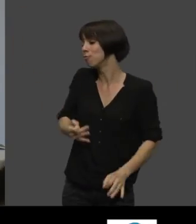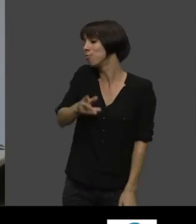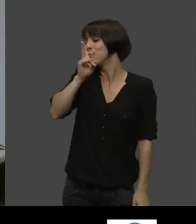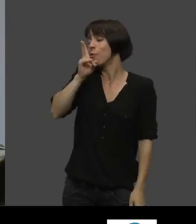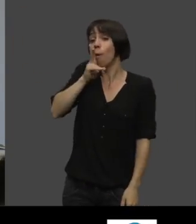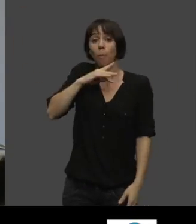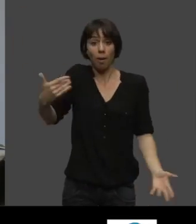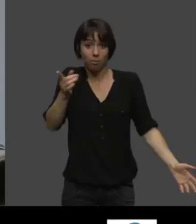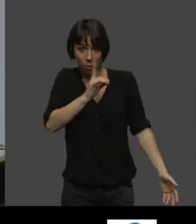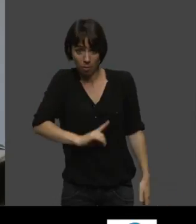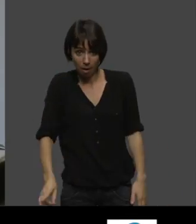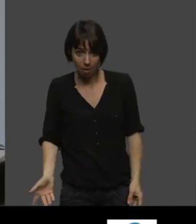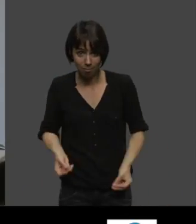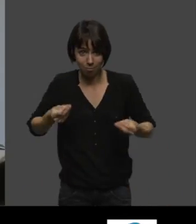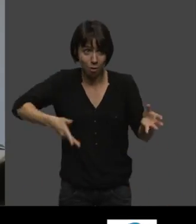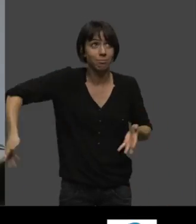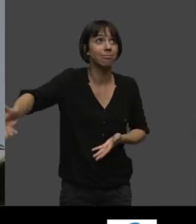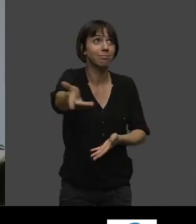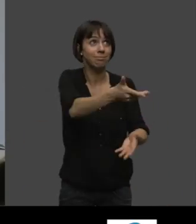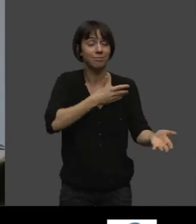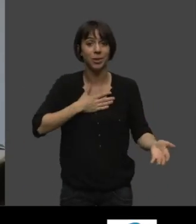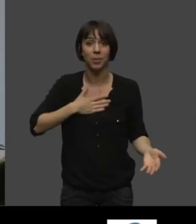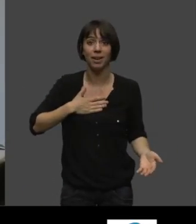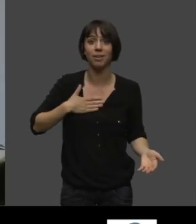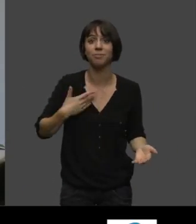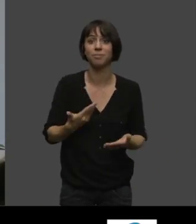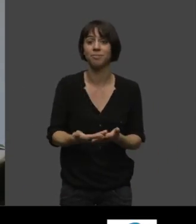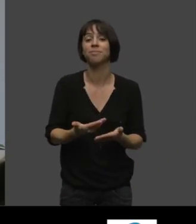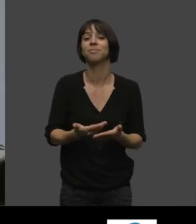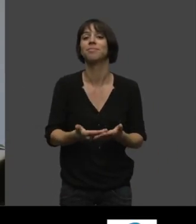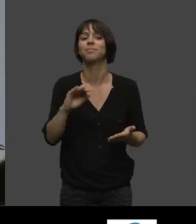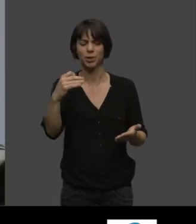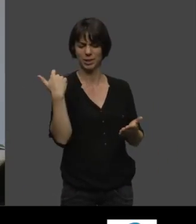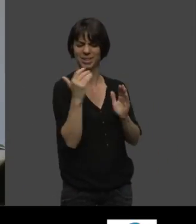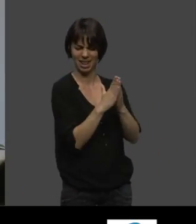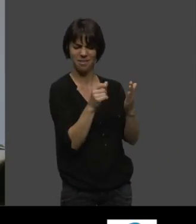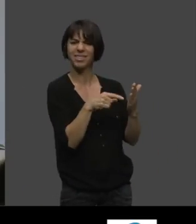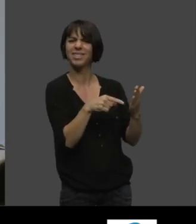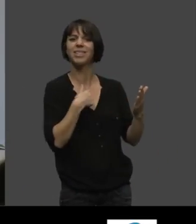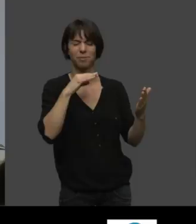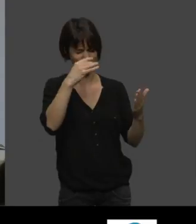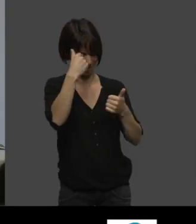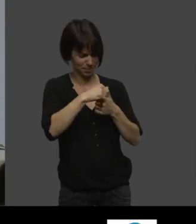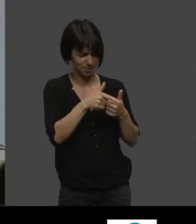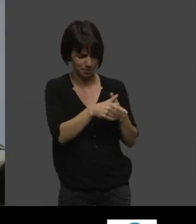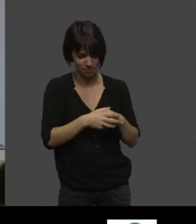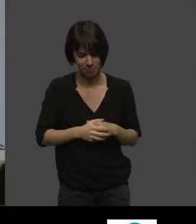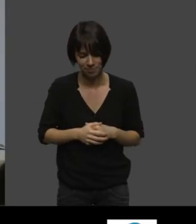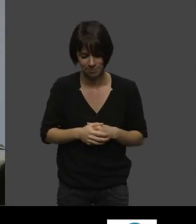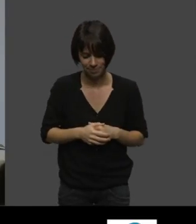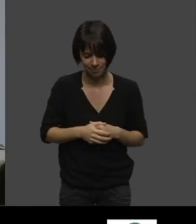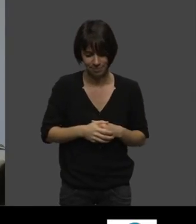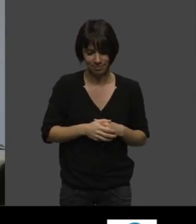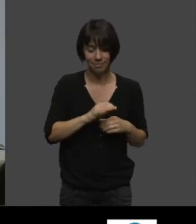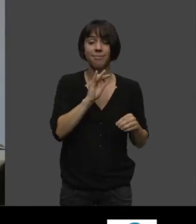Pourquoi pas. Oui, vous parlez de cette petite chose. Il y a une très belle